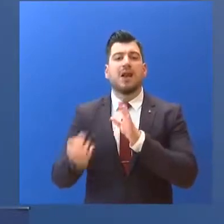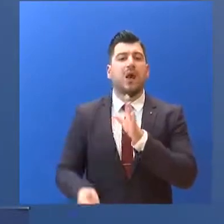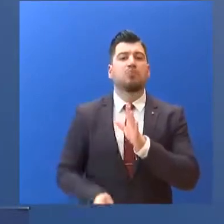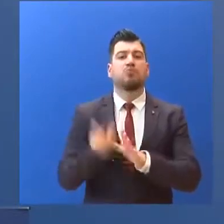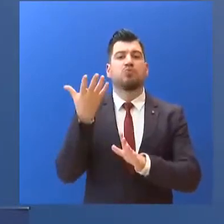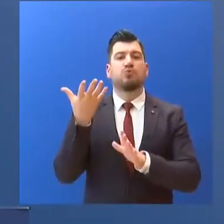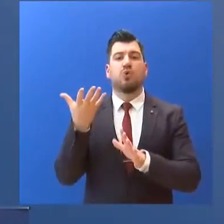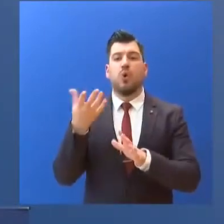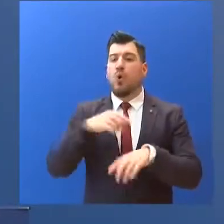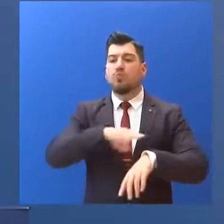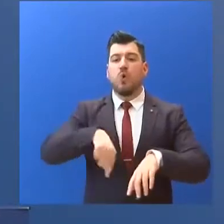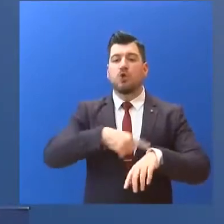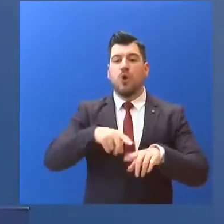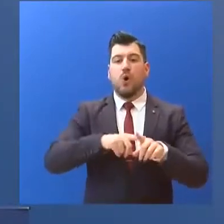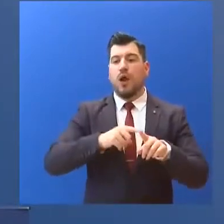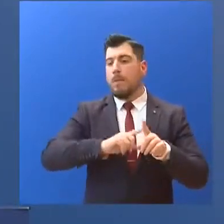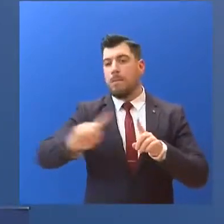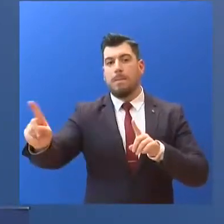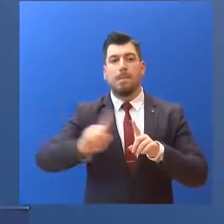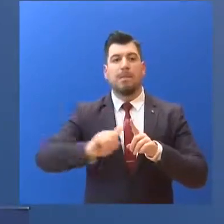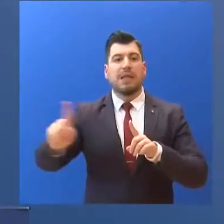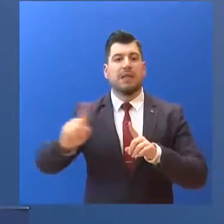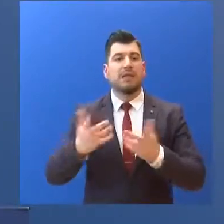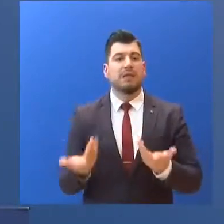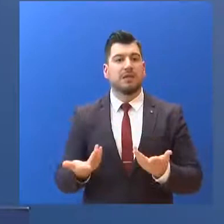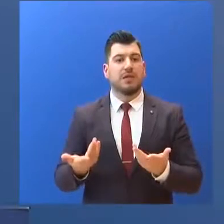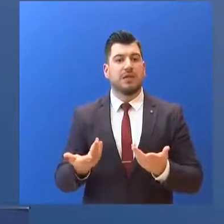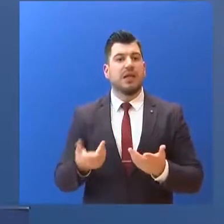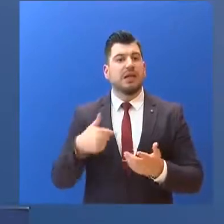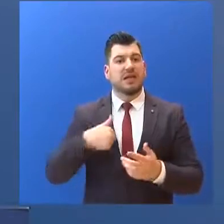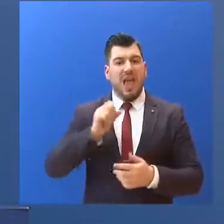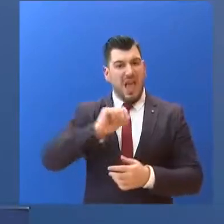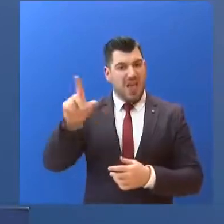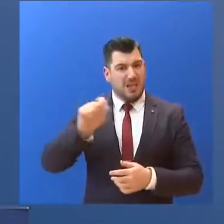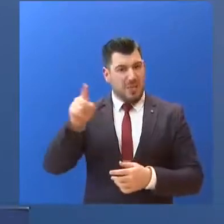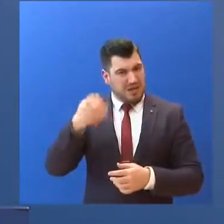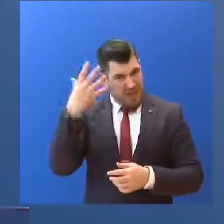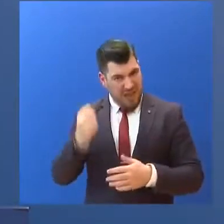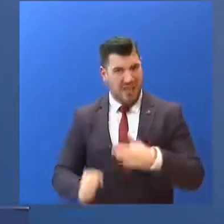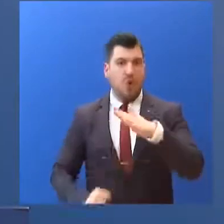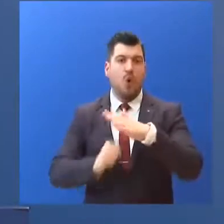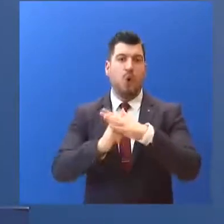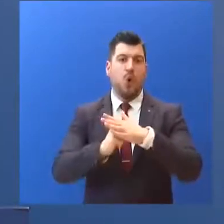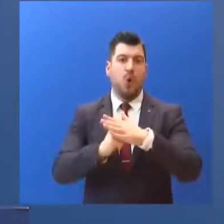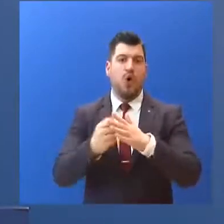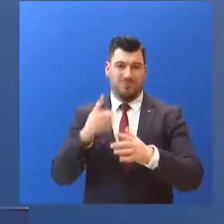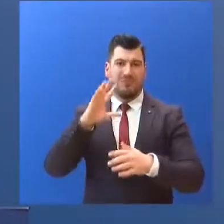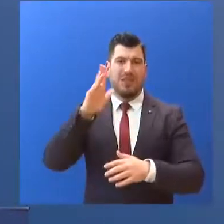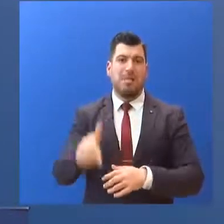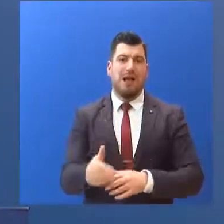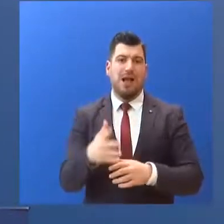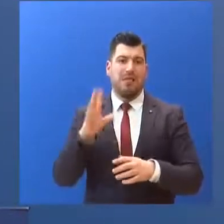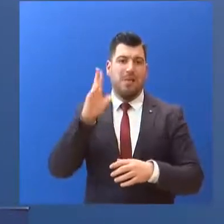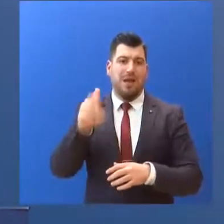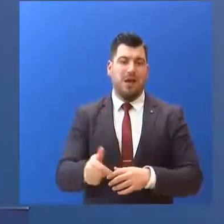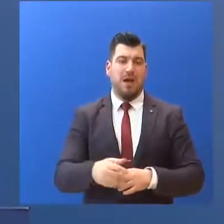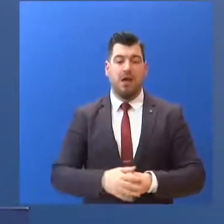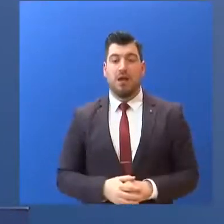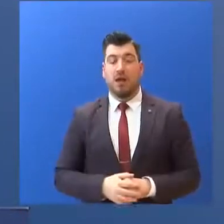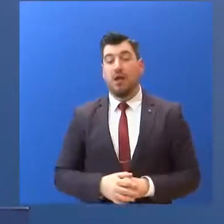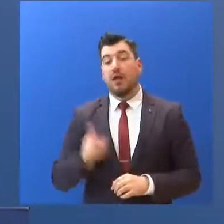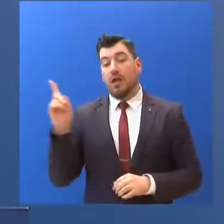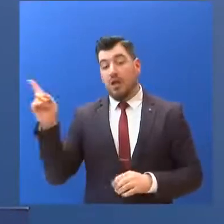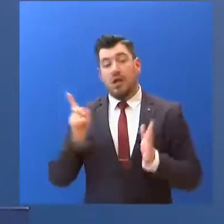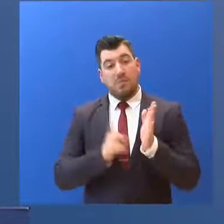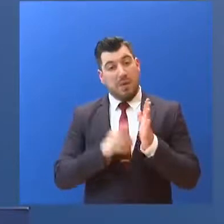μετακίνηση... και πώς μπορεί να μπει πλαφόν σε SMS. Κοιτάξτε, είναι θέματα της αυστηροποίησης... όπως είπα πριν, που πρέπει να τηρήσουν την